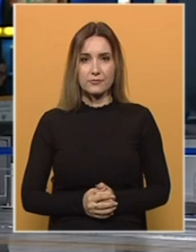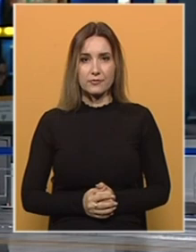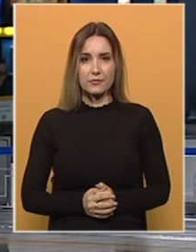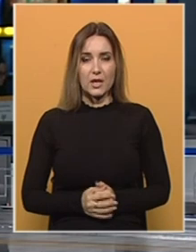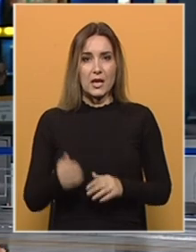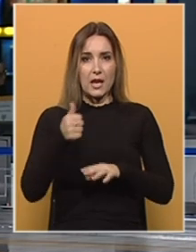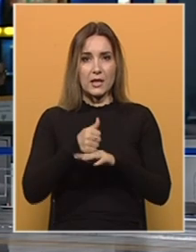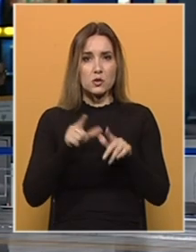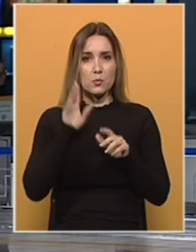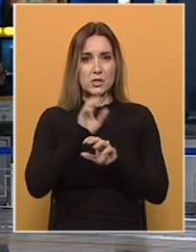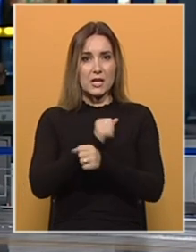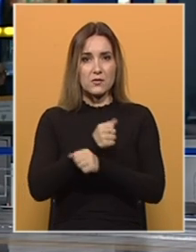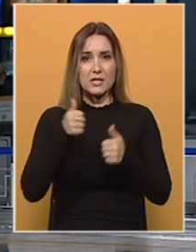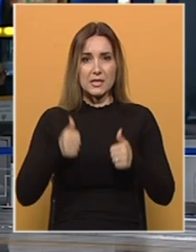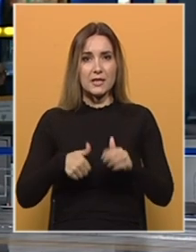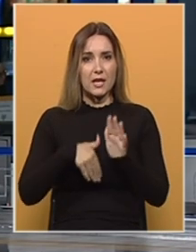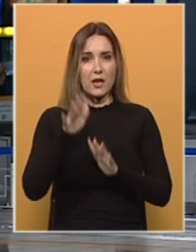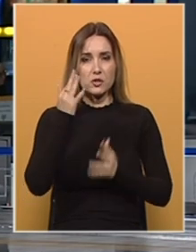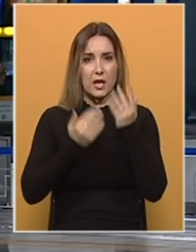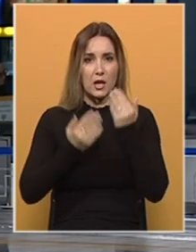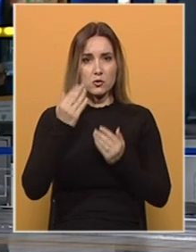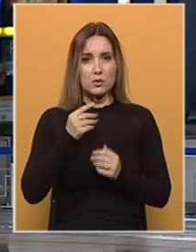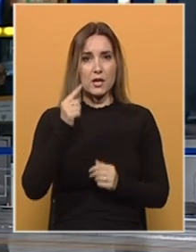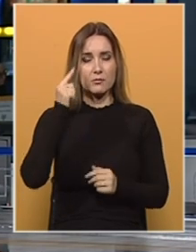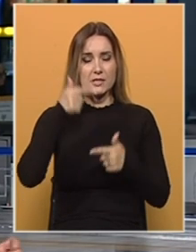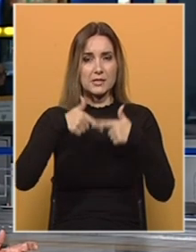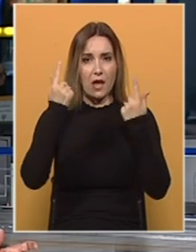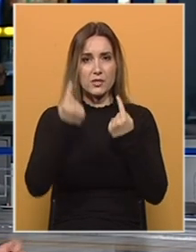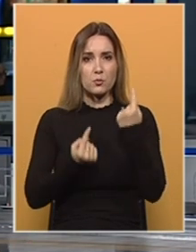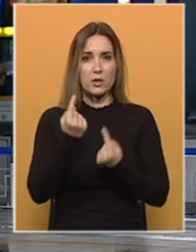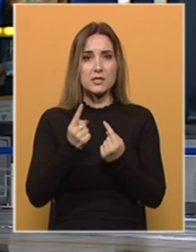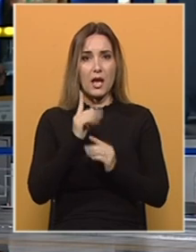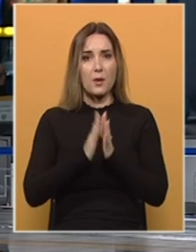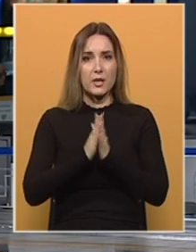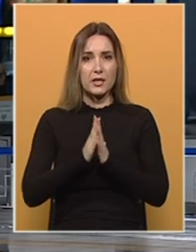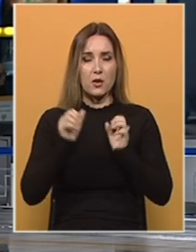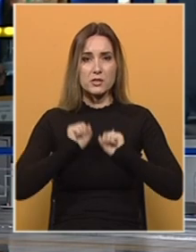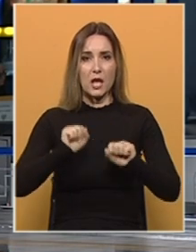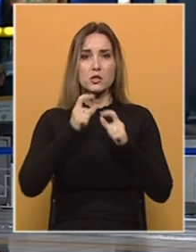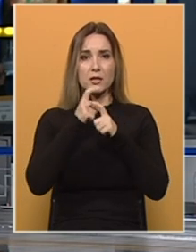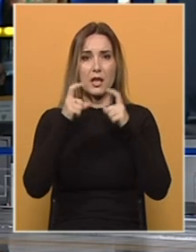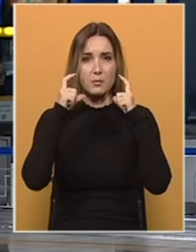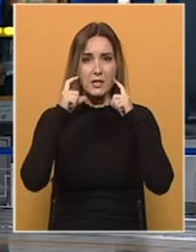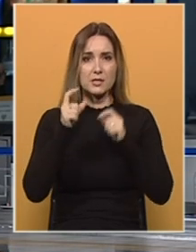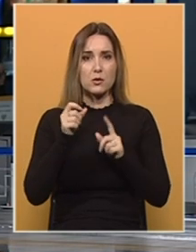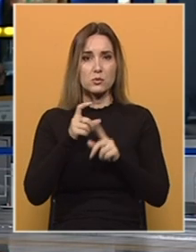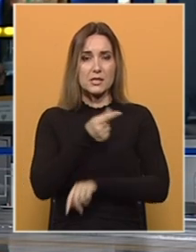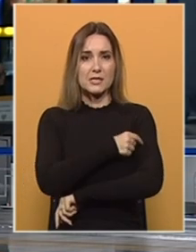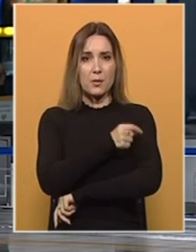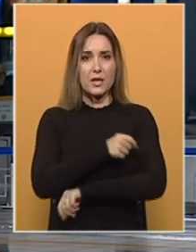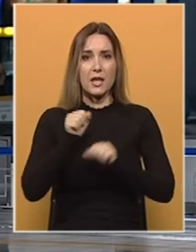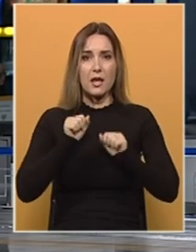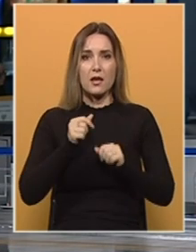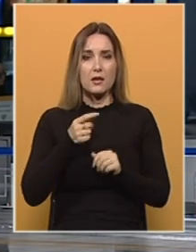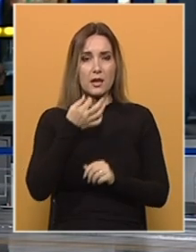Nadlažni u BiH za sada najviše računaju na savjest pojedinca te apeliraju zaštetne maske uz cijepljenje najpouzdaniji